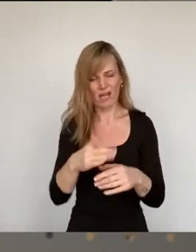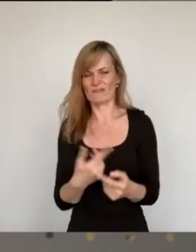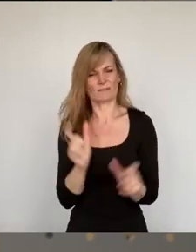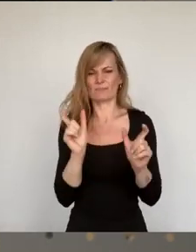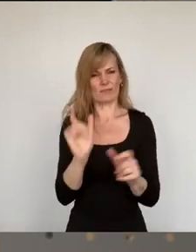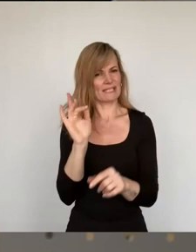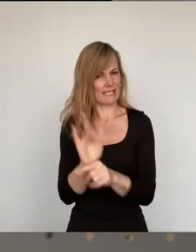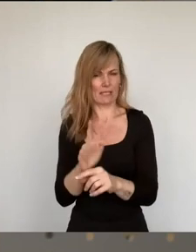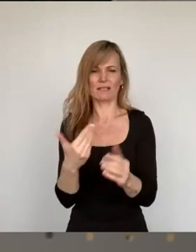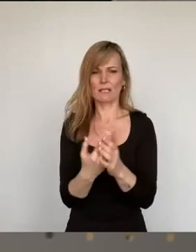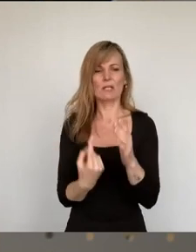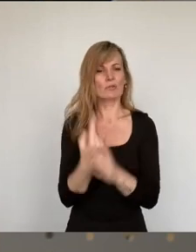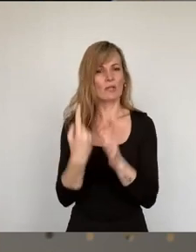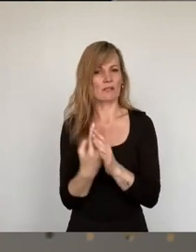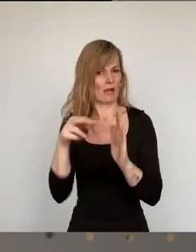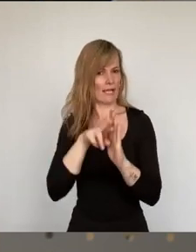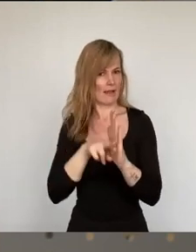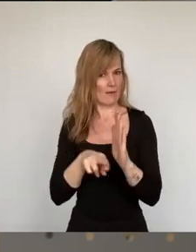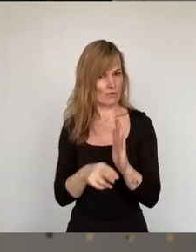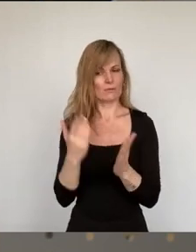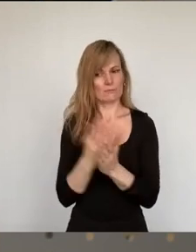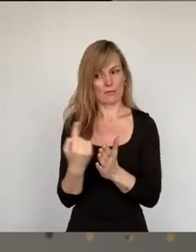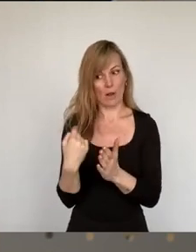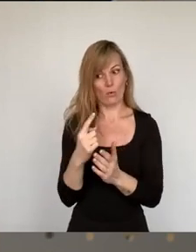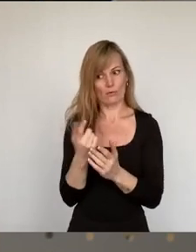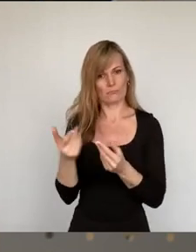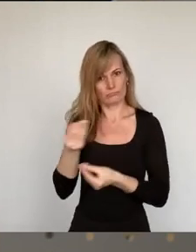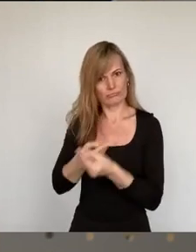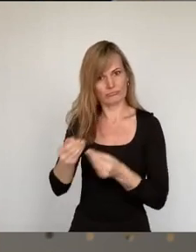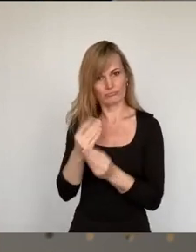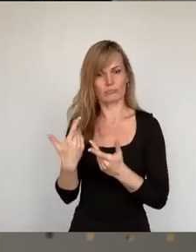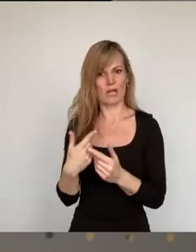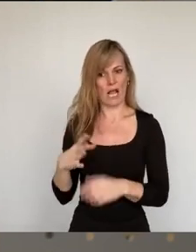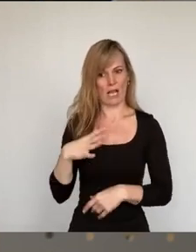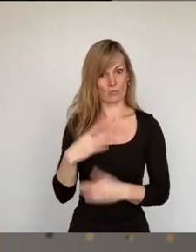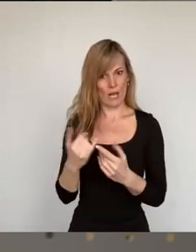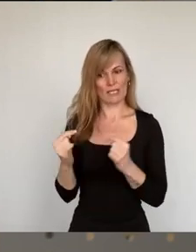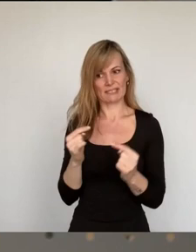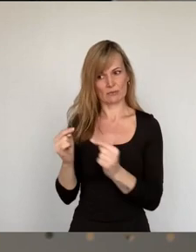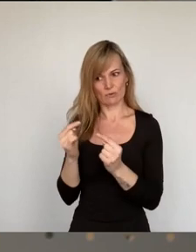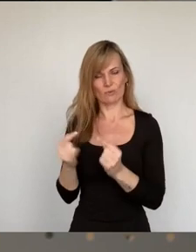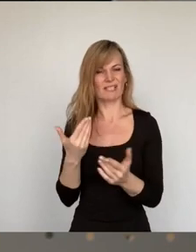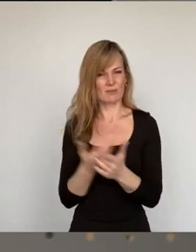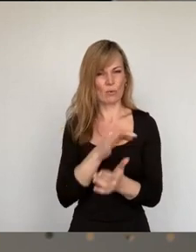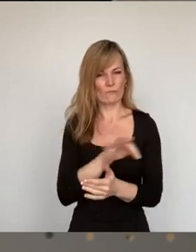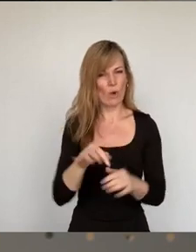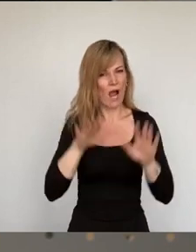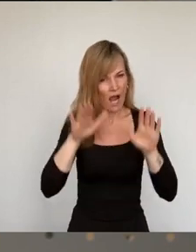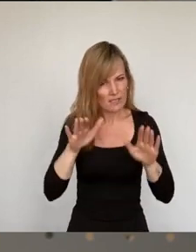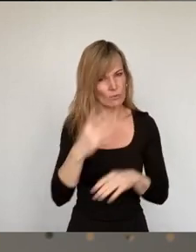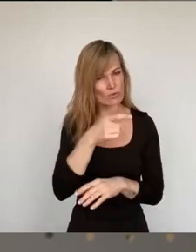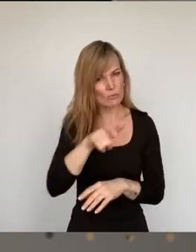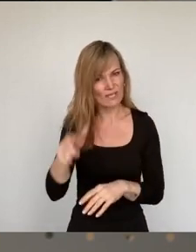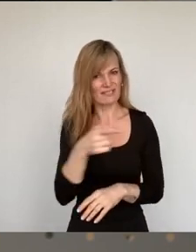die auch vielfältig aktuell diskutiert werden, machen das Leben für Asylsuchende zum einen